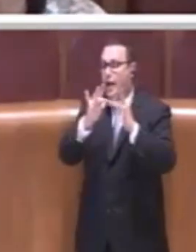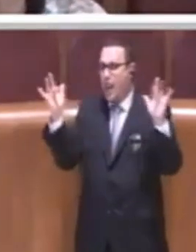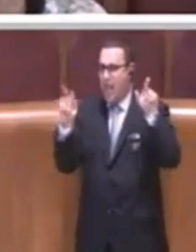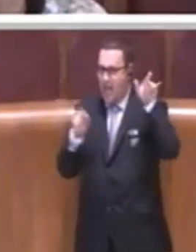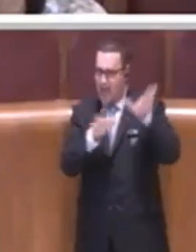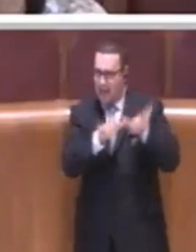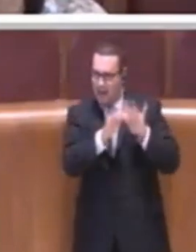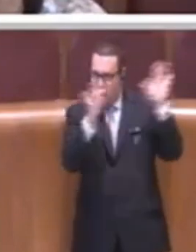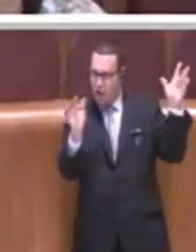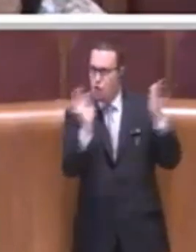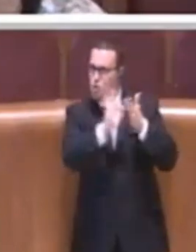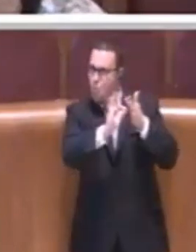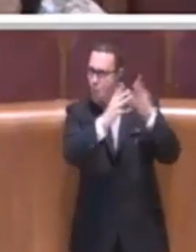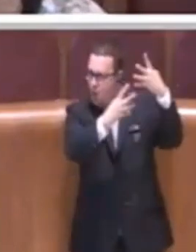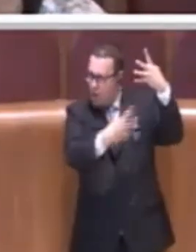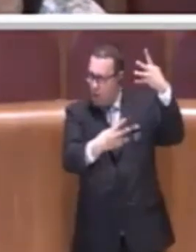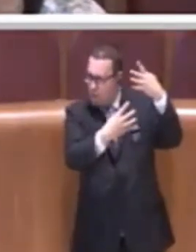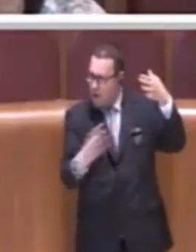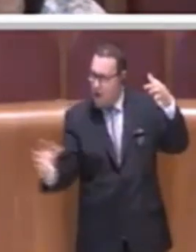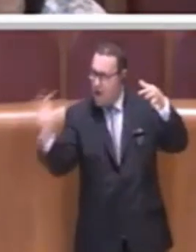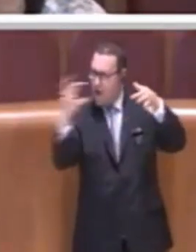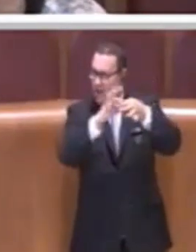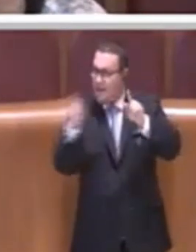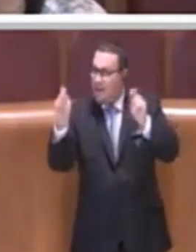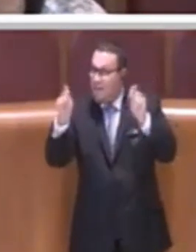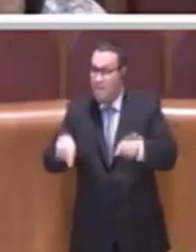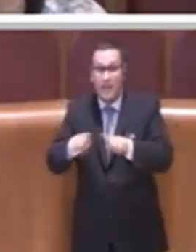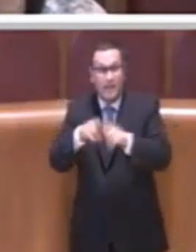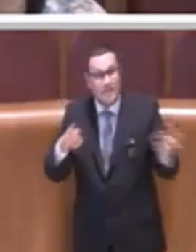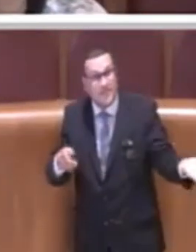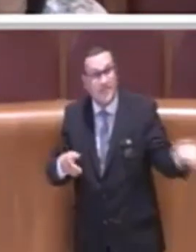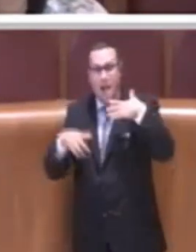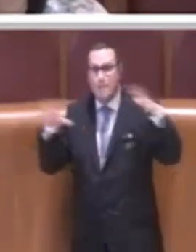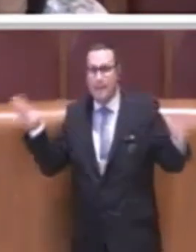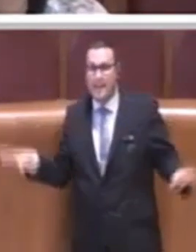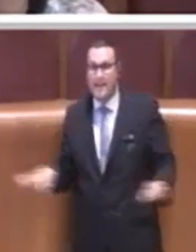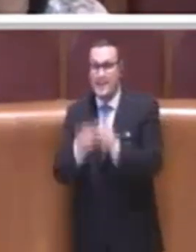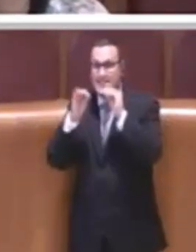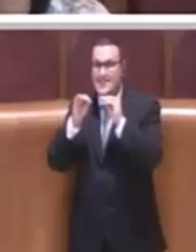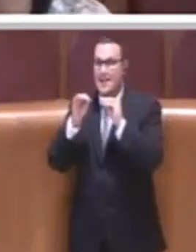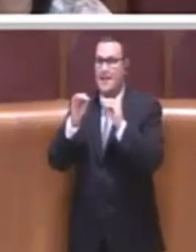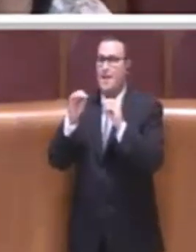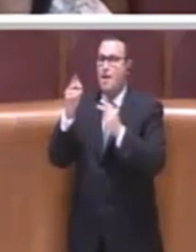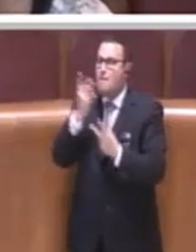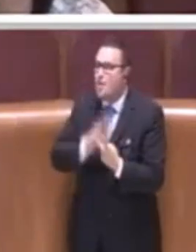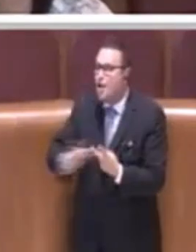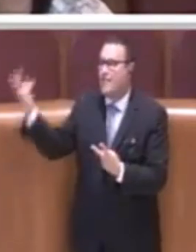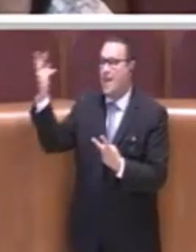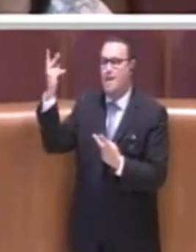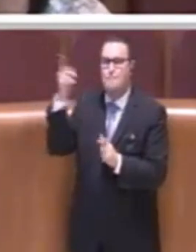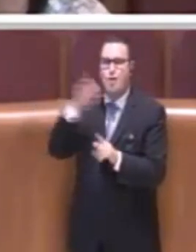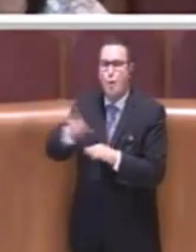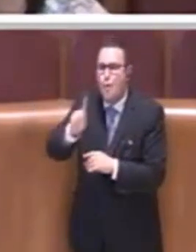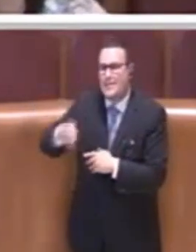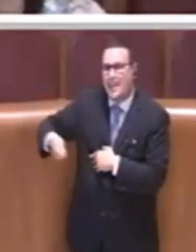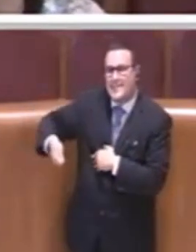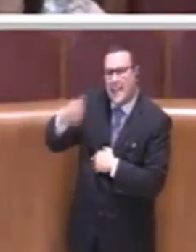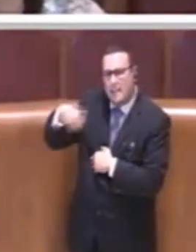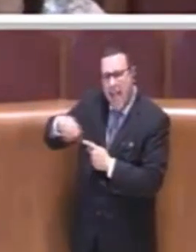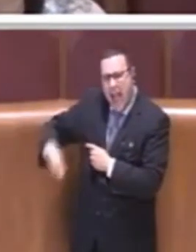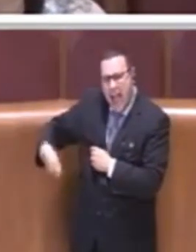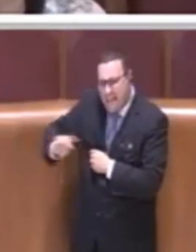elencato prima, parte l'invito a fare in modo che non si usi il sacchetto di